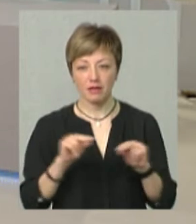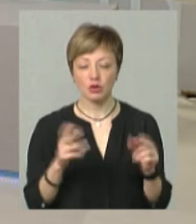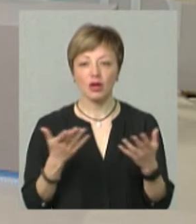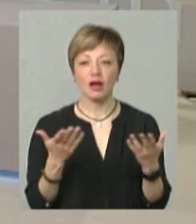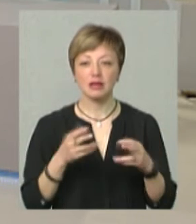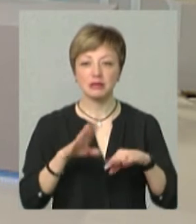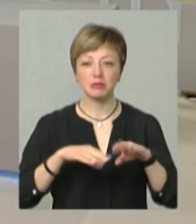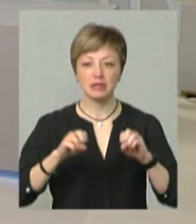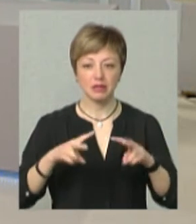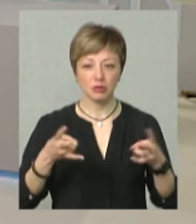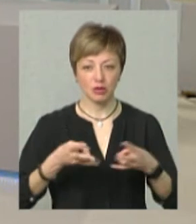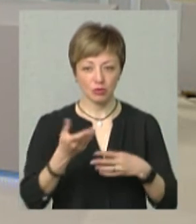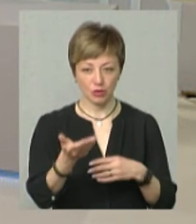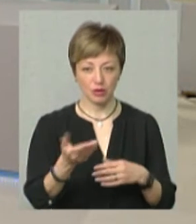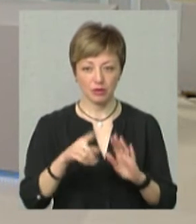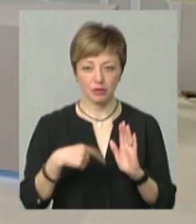яких спеціалістах зараз є потреба?